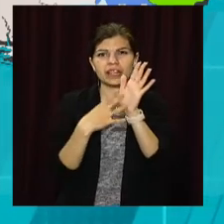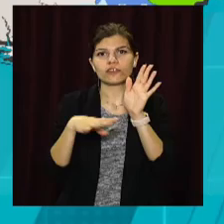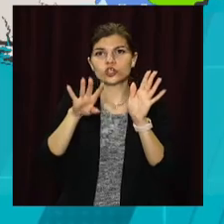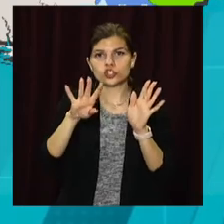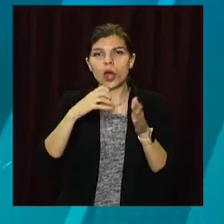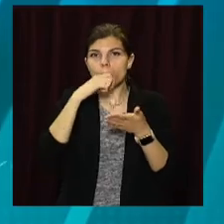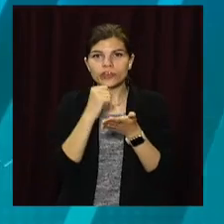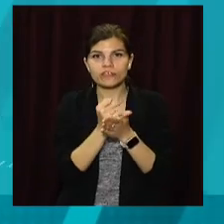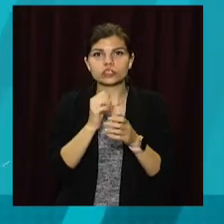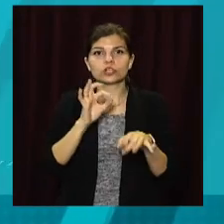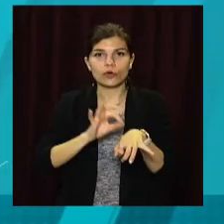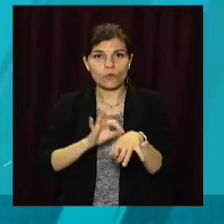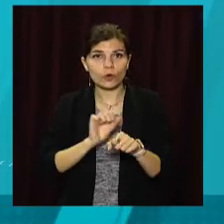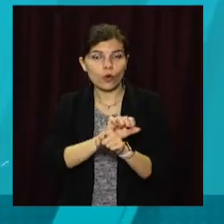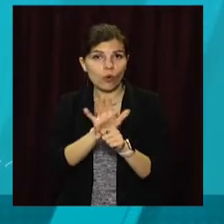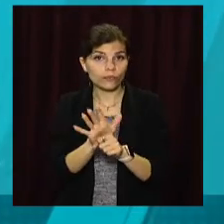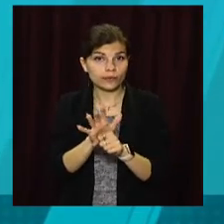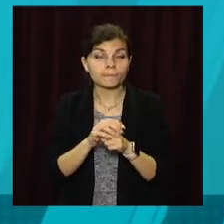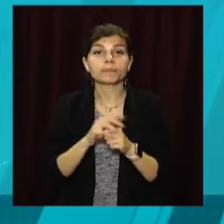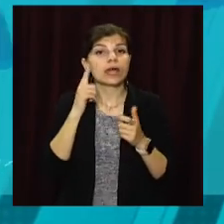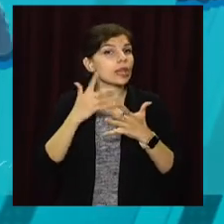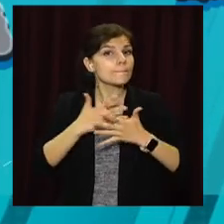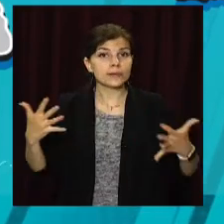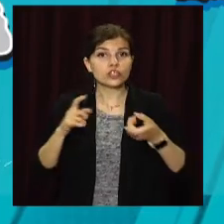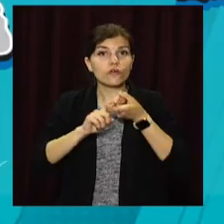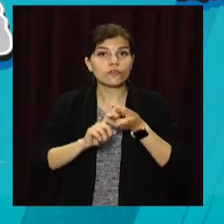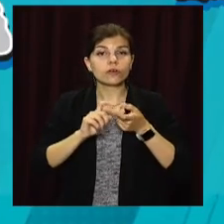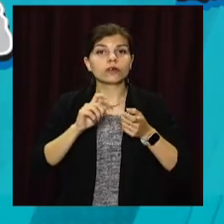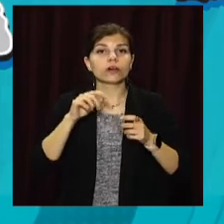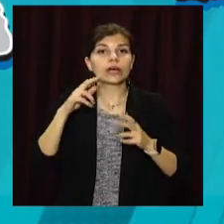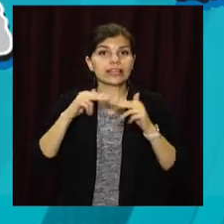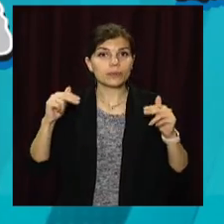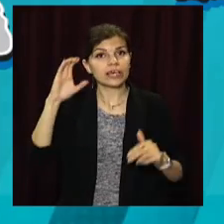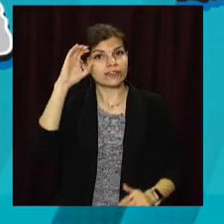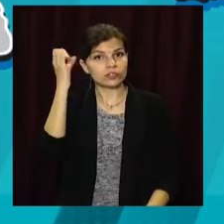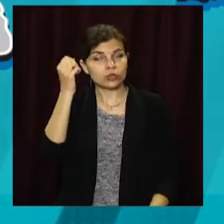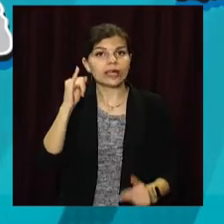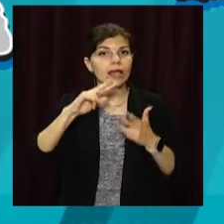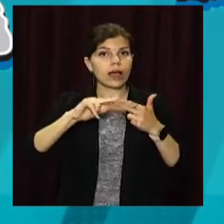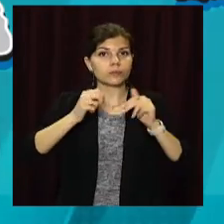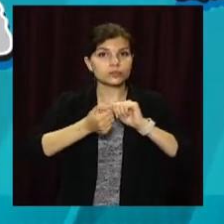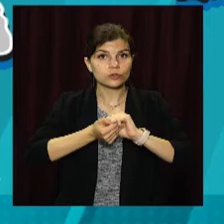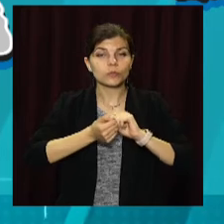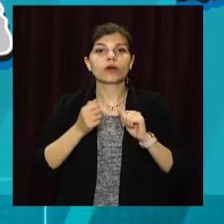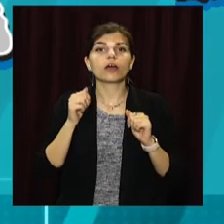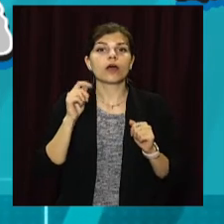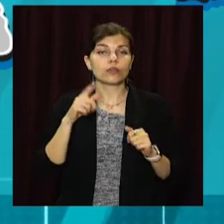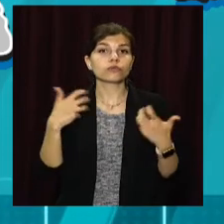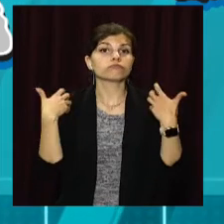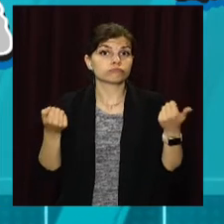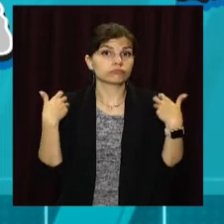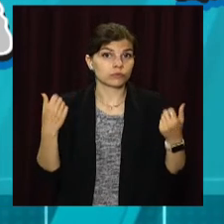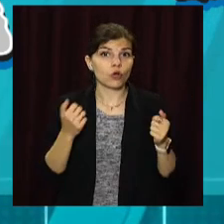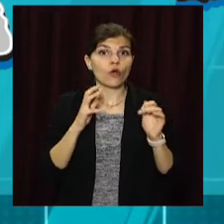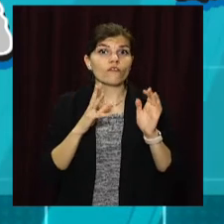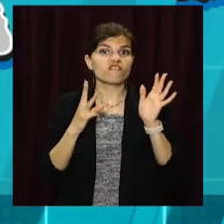нові випадки захворювання на ковід. Найбільше нових хворих у Дніпрі, Кривому Розі та Кам'янському. Втім, подолали хворобу